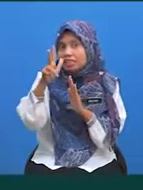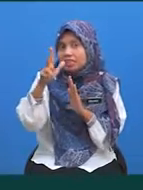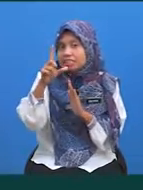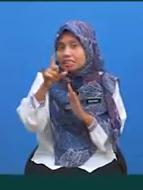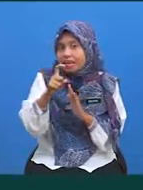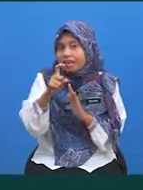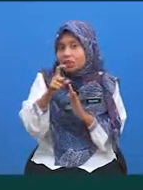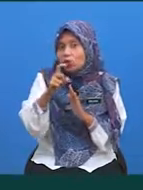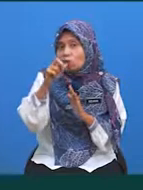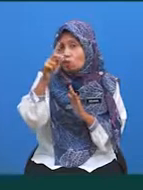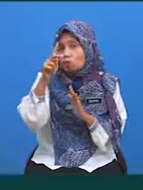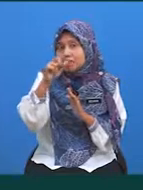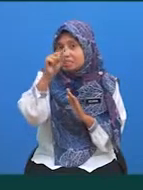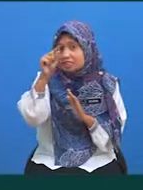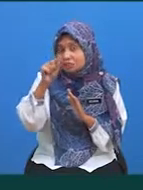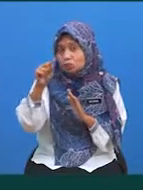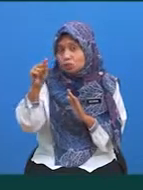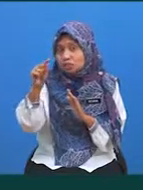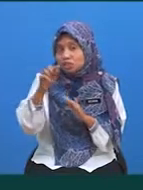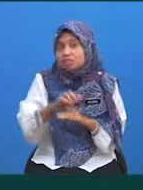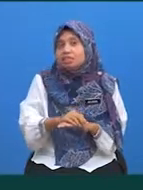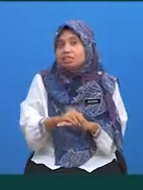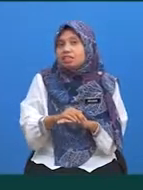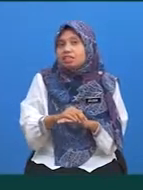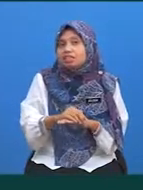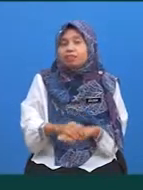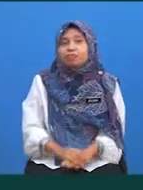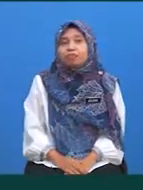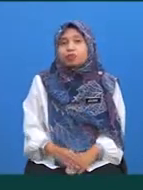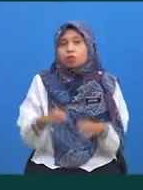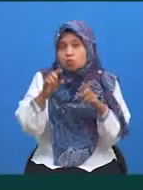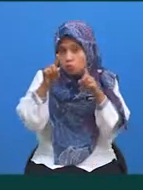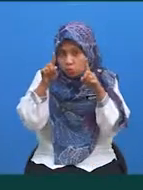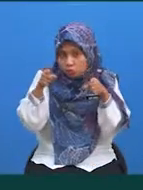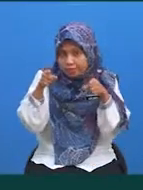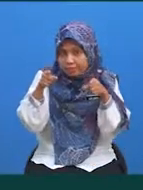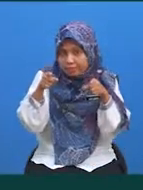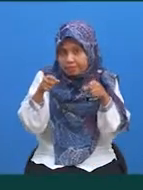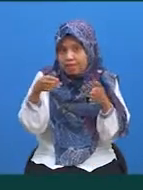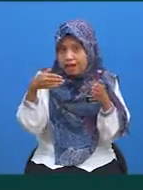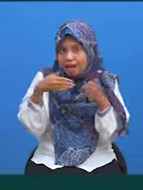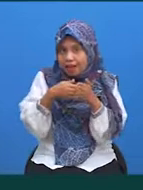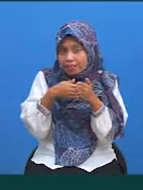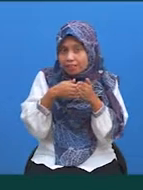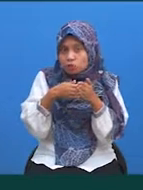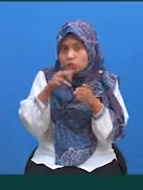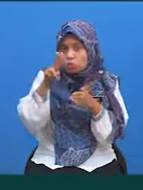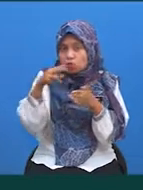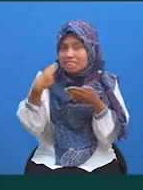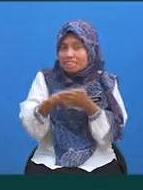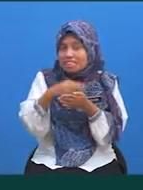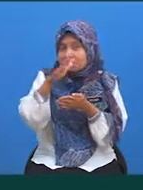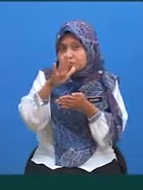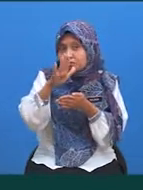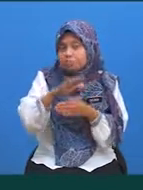kuasa 2 per 2 dan letakkan kurungan serta hat dari 2 hingga 5